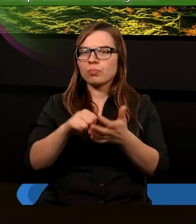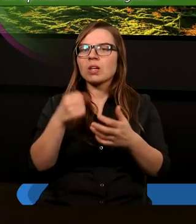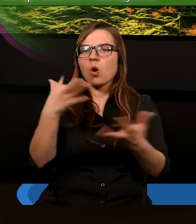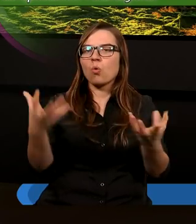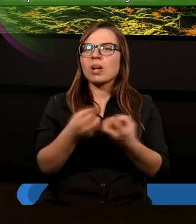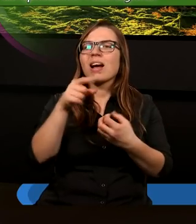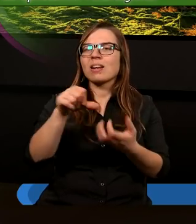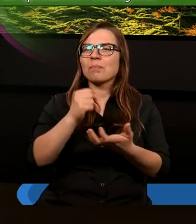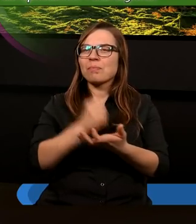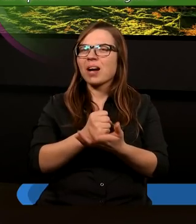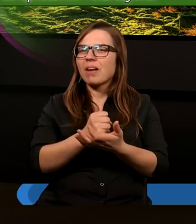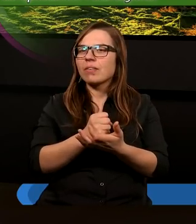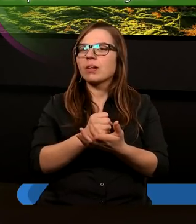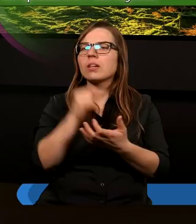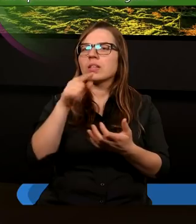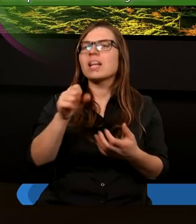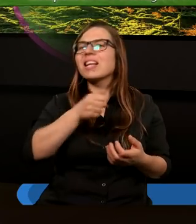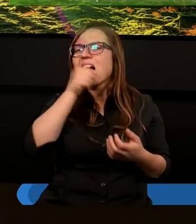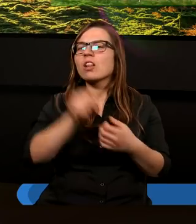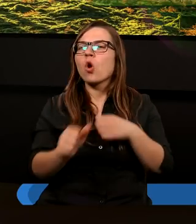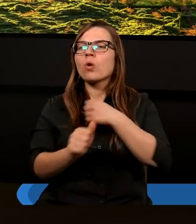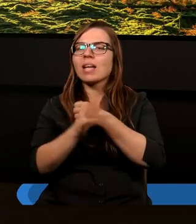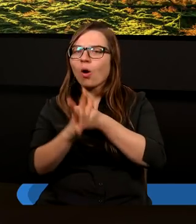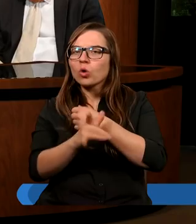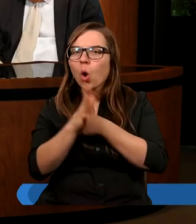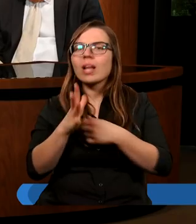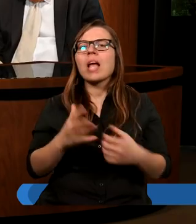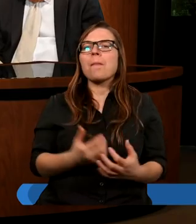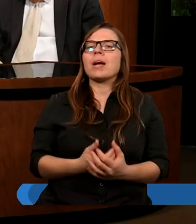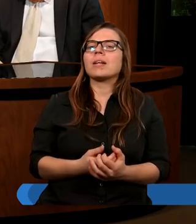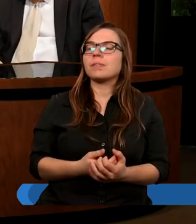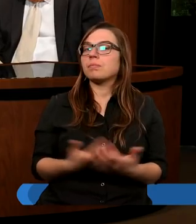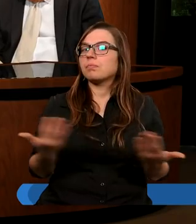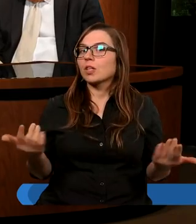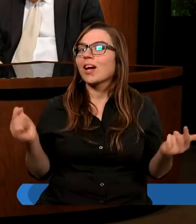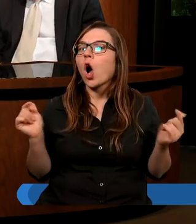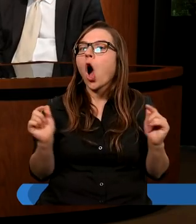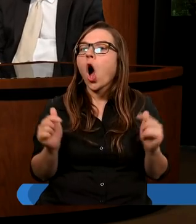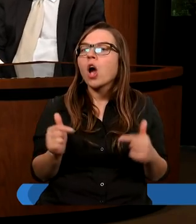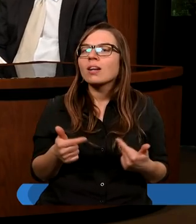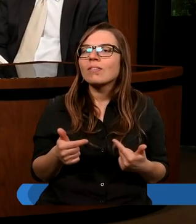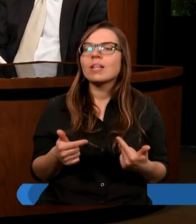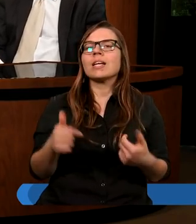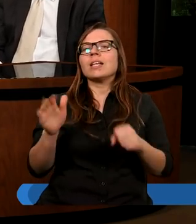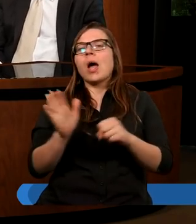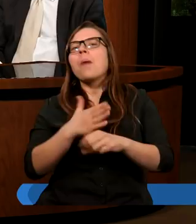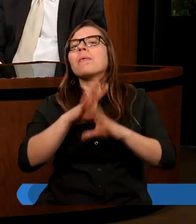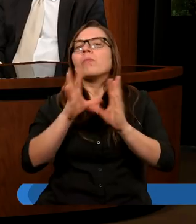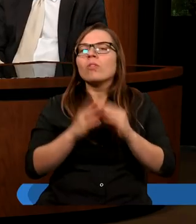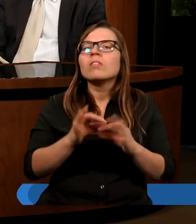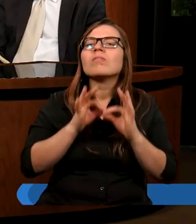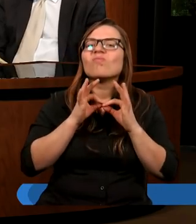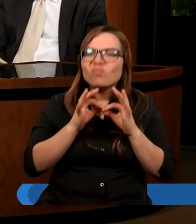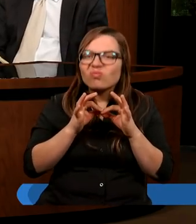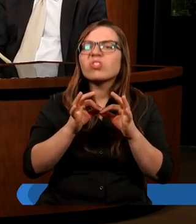sprawie tego sporu do apostołów i starszych do Jerozolimy. Konflikt mimo wszystko wciąż